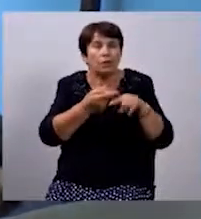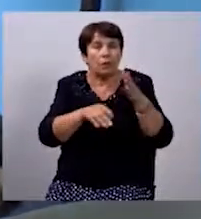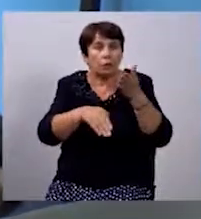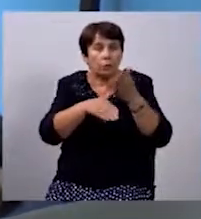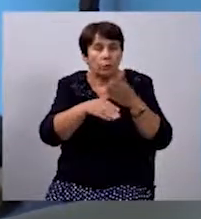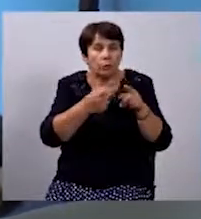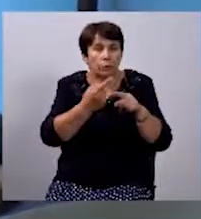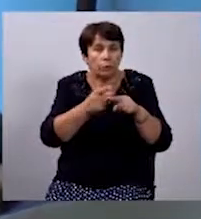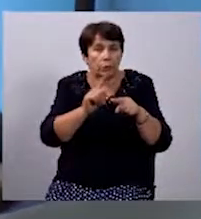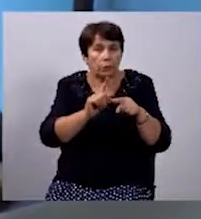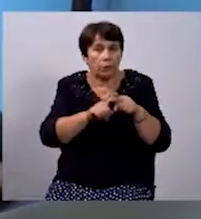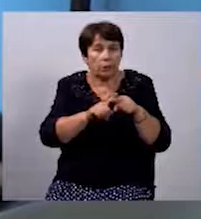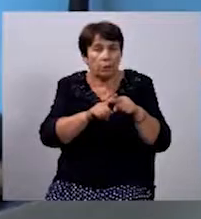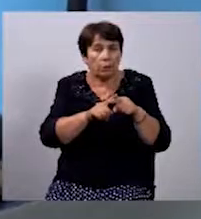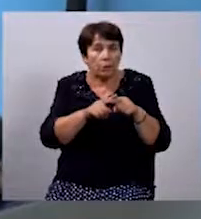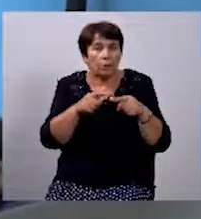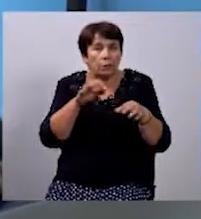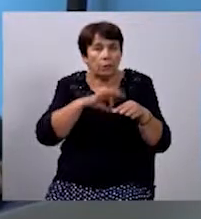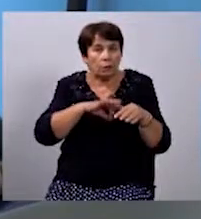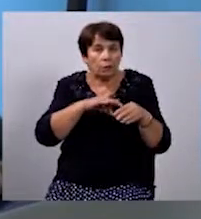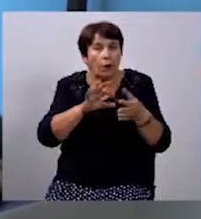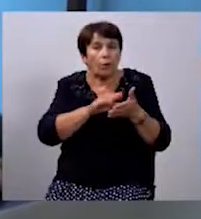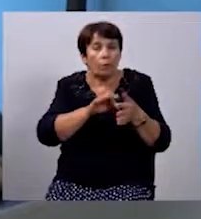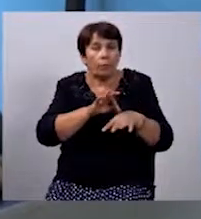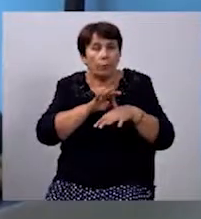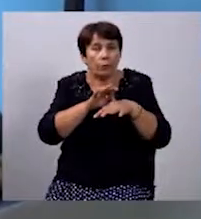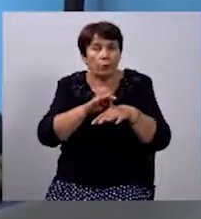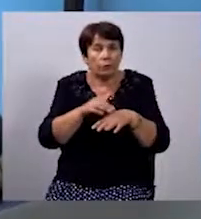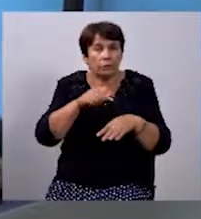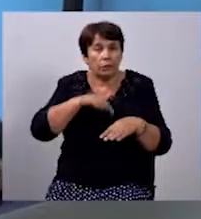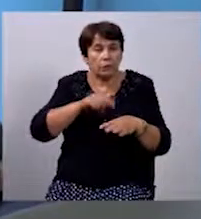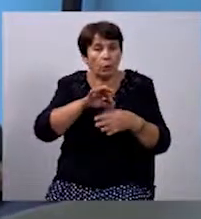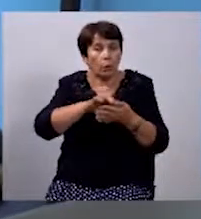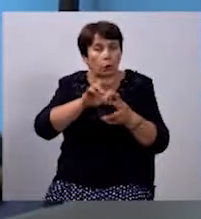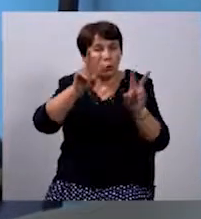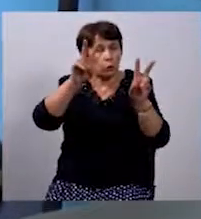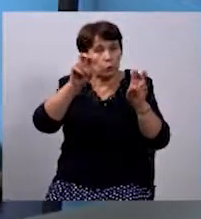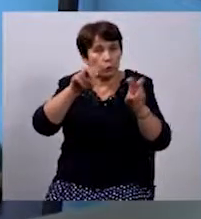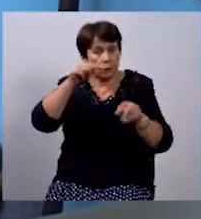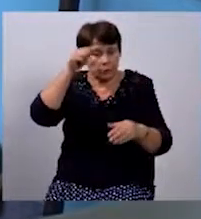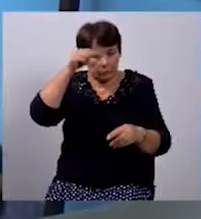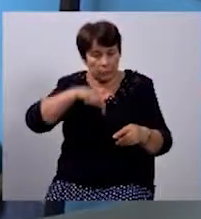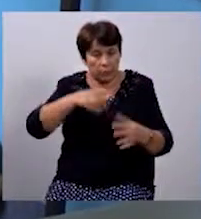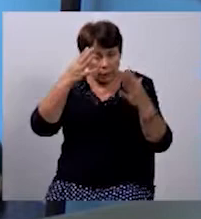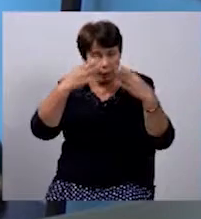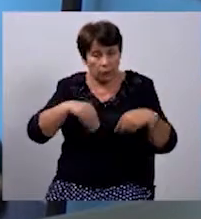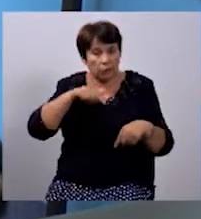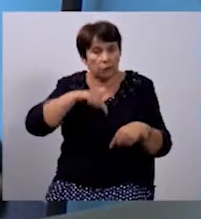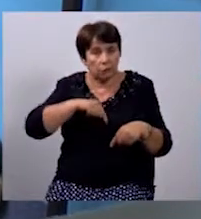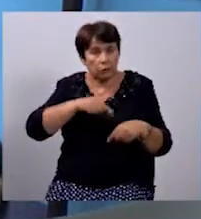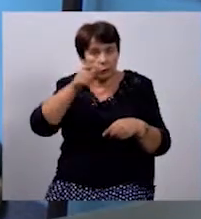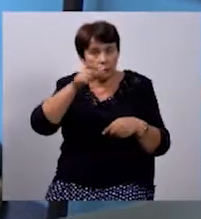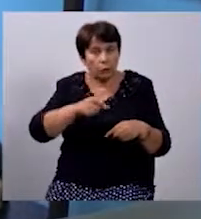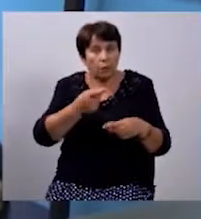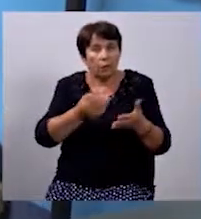таких м'язових тестувань проводиться все тіло, діагностується. І якщо ми